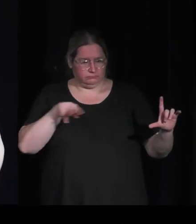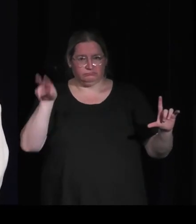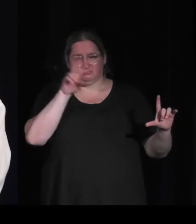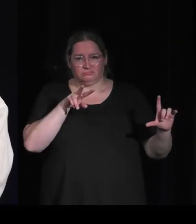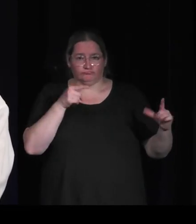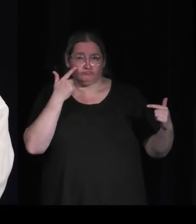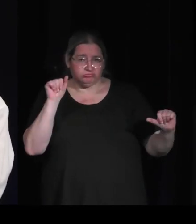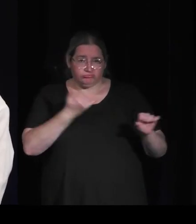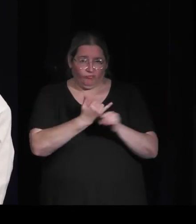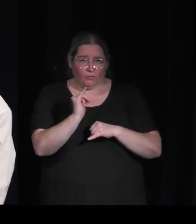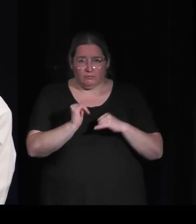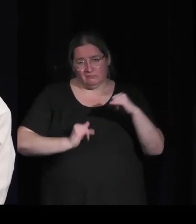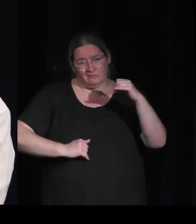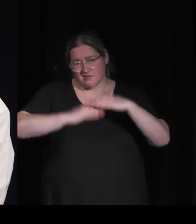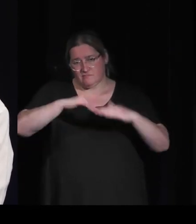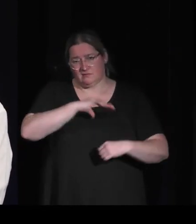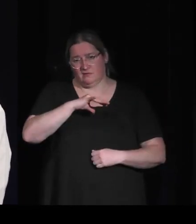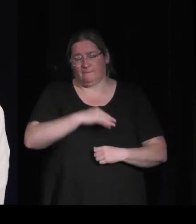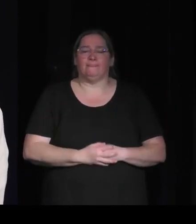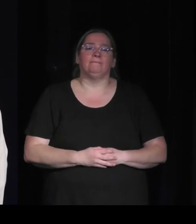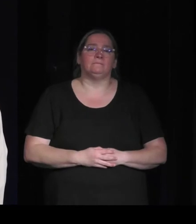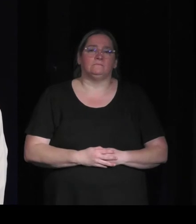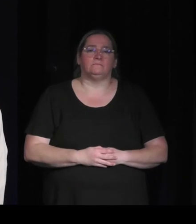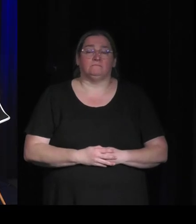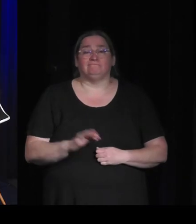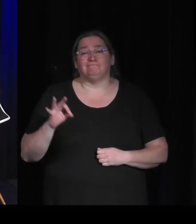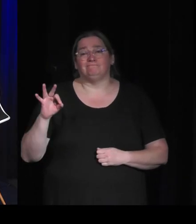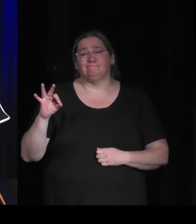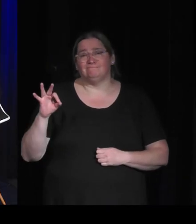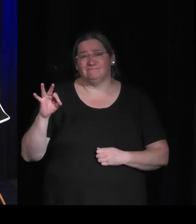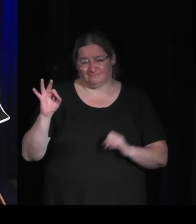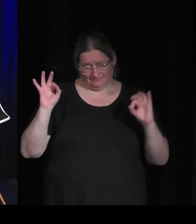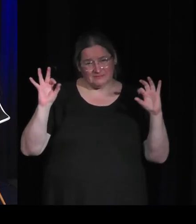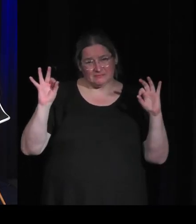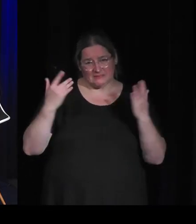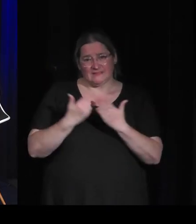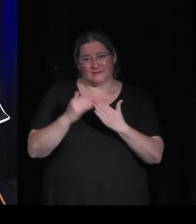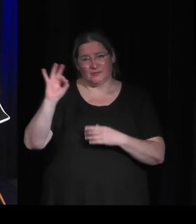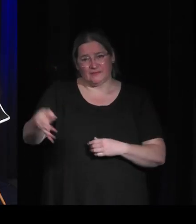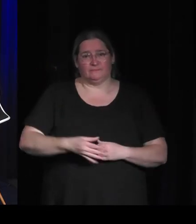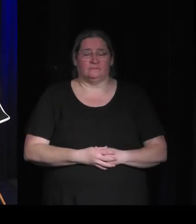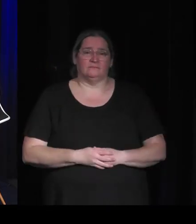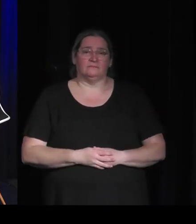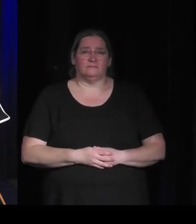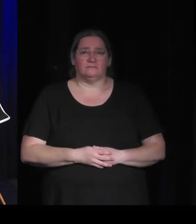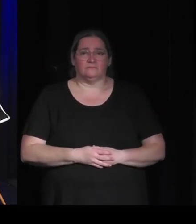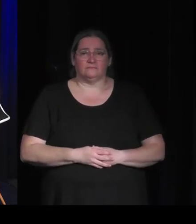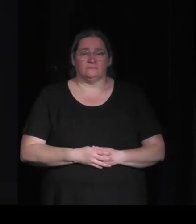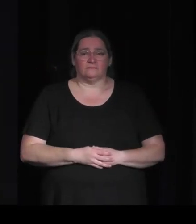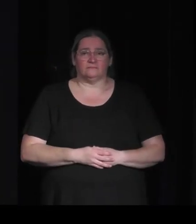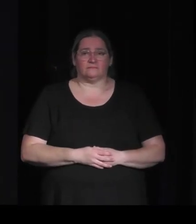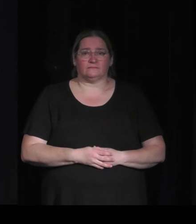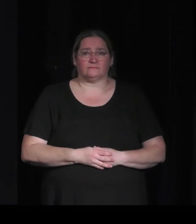les limites tout de suite en fait oui oui c'est un peu ça l'idée en tout cas il me semble que les